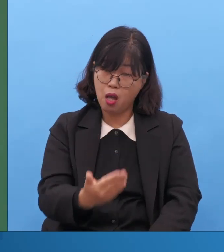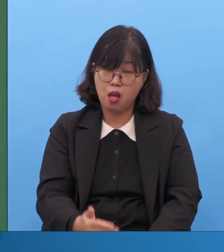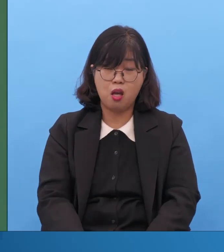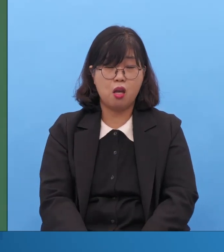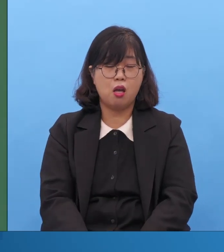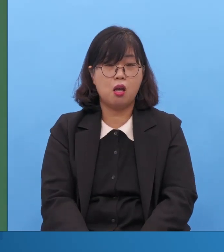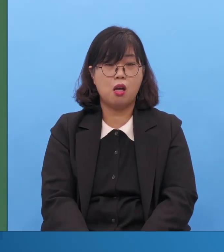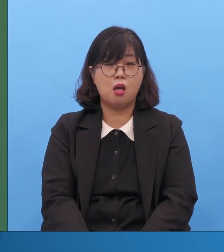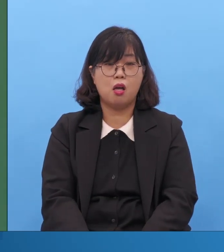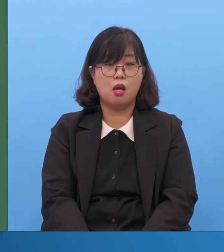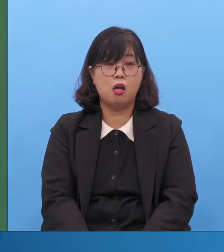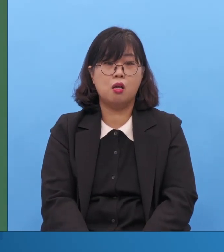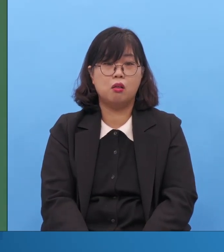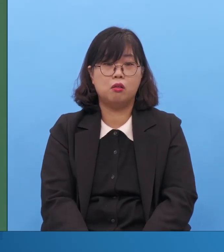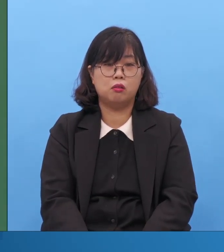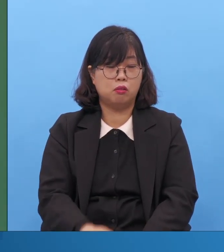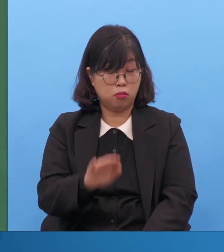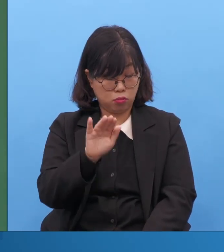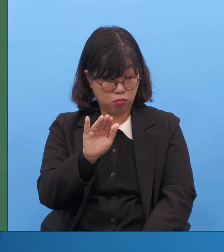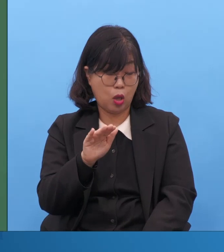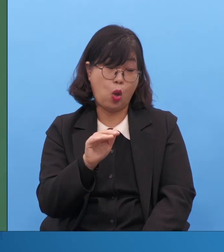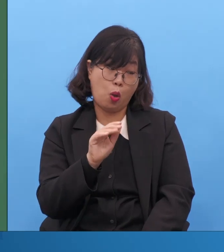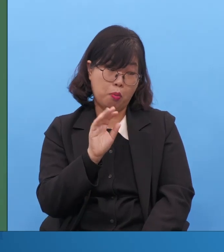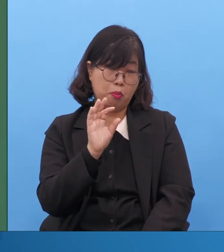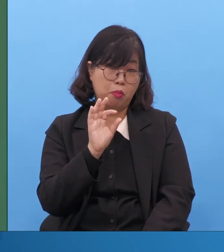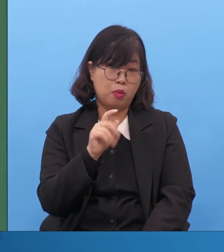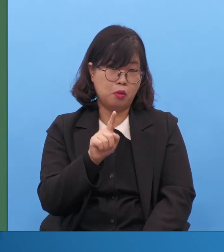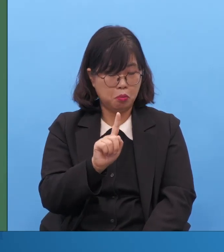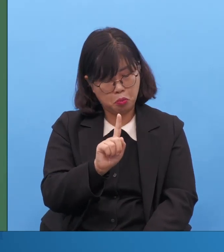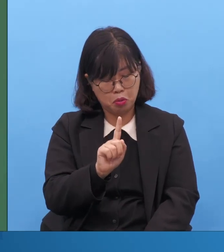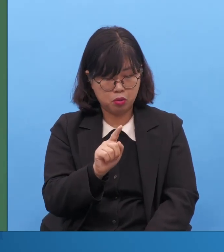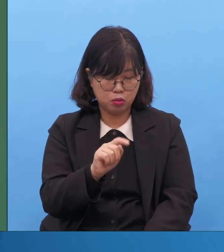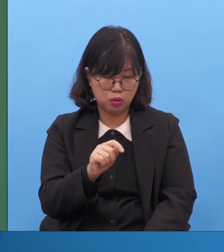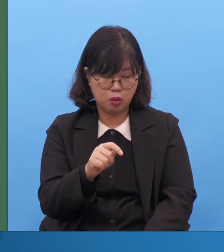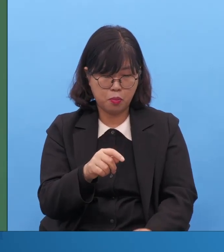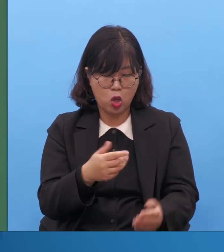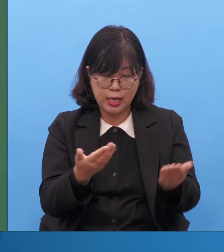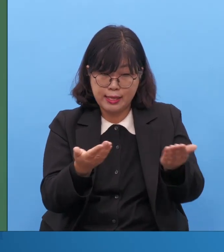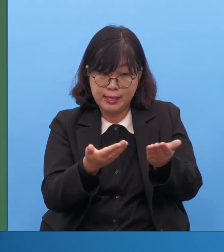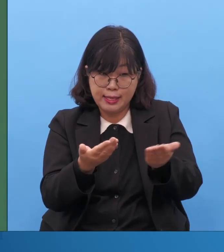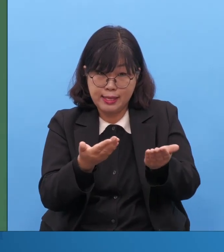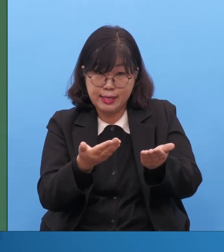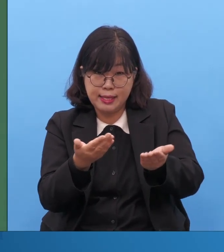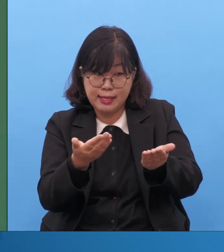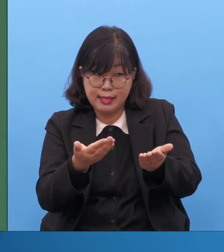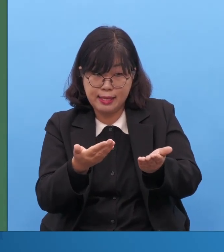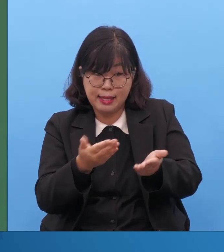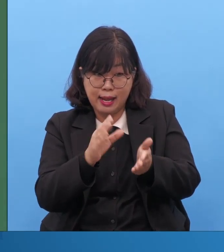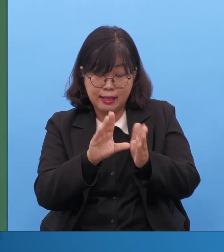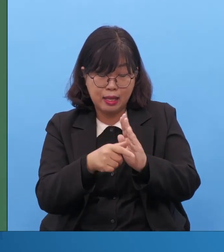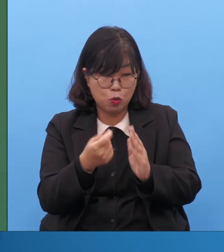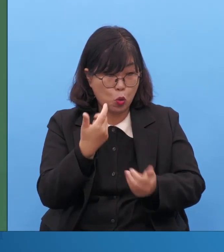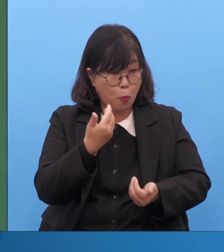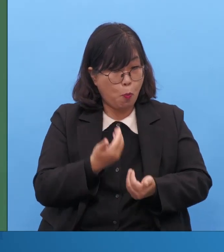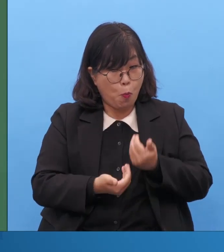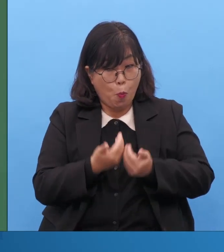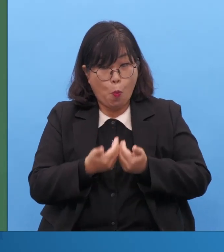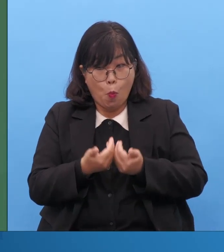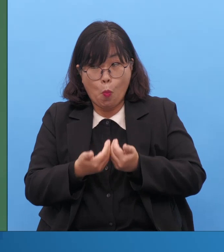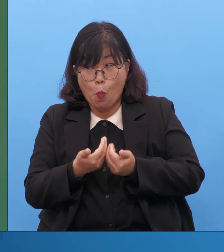대부분의 사람은 일하다 갈등이 생기면 뭘 할까 싶다 이런 갈등이 생기면요 지 잘못을 싹 빼보고 남자 잘못을 싹 꺼지면 이런꾼들도 그래요